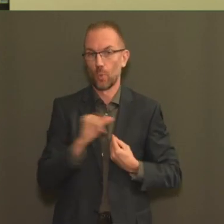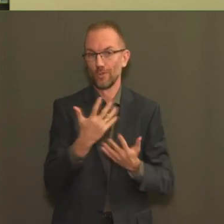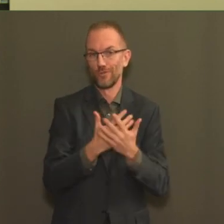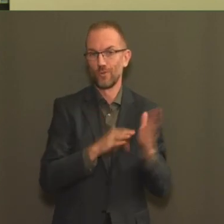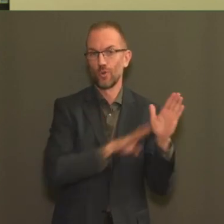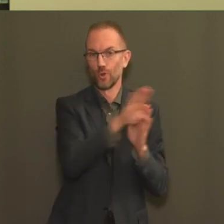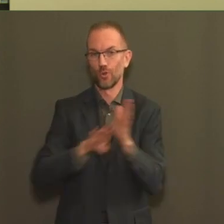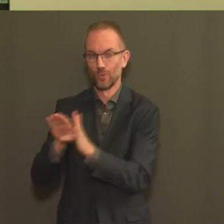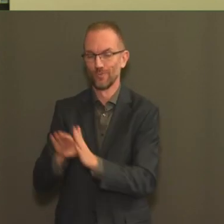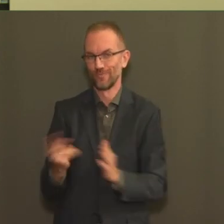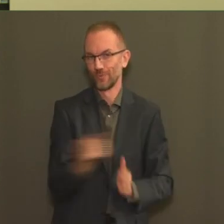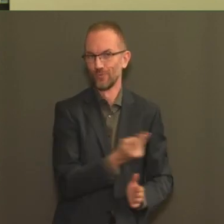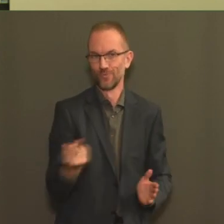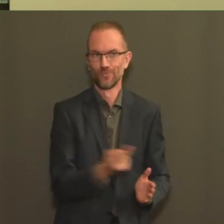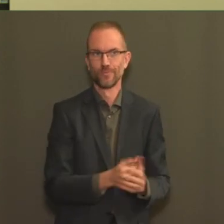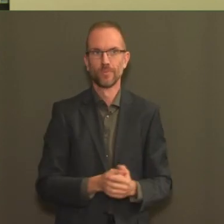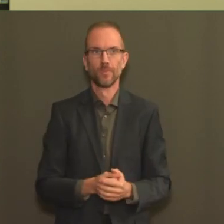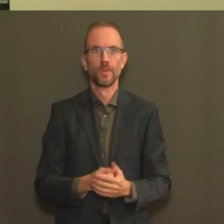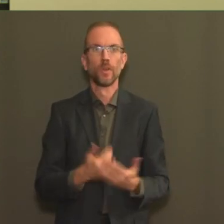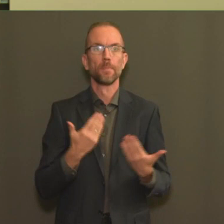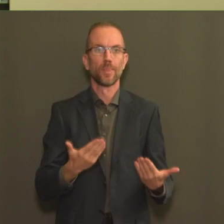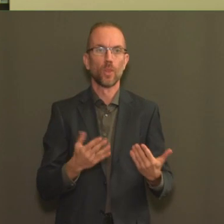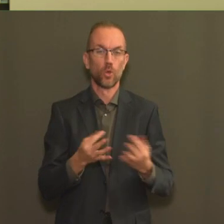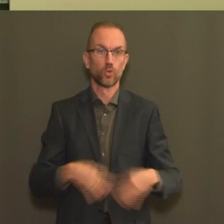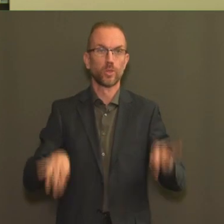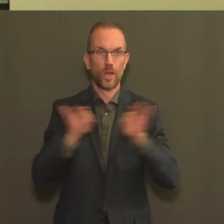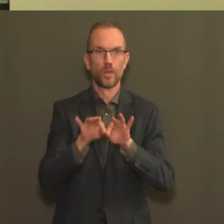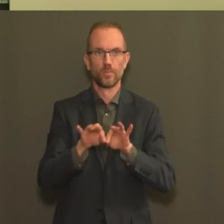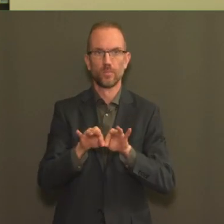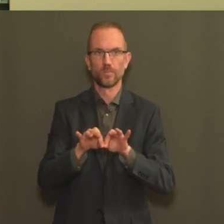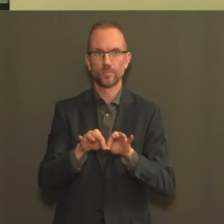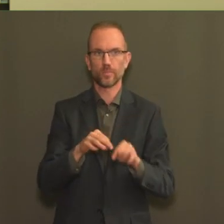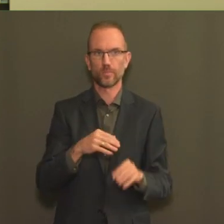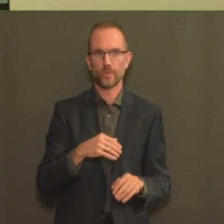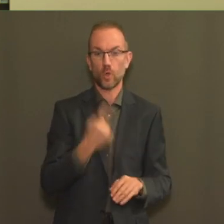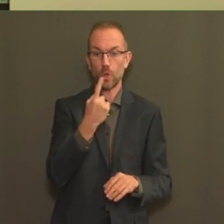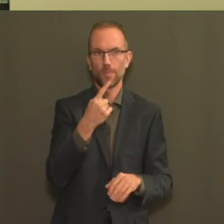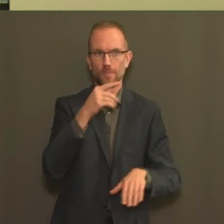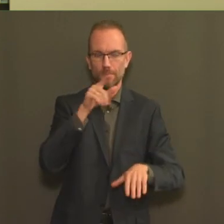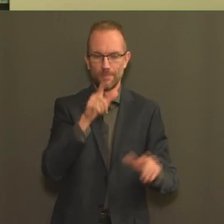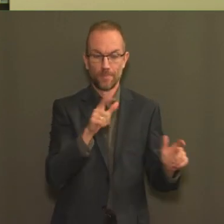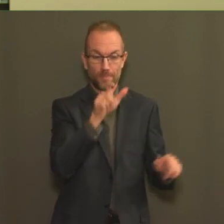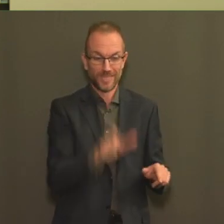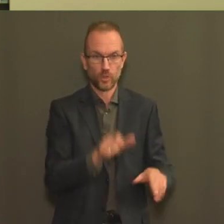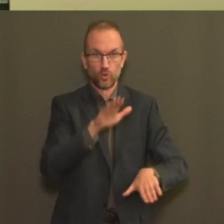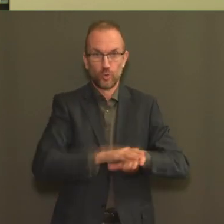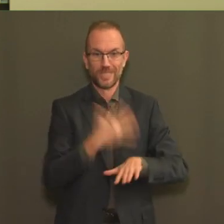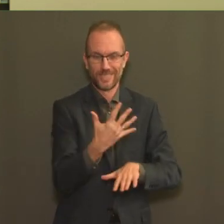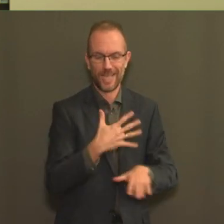une contamination sur cinq est actuellement diagnostiquée chez les enfants ou chez les adolescents.